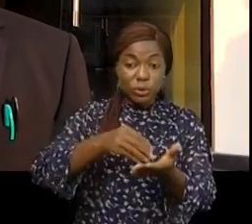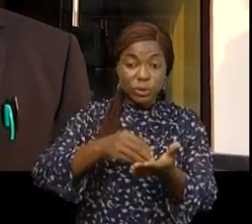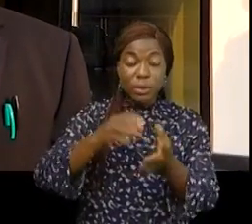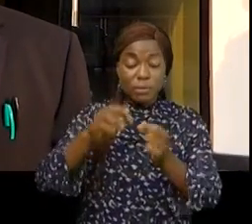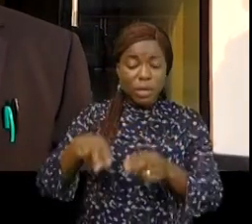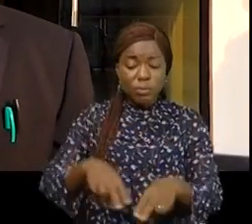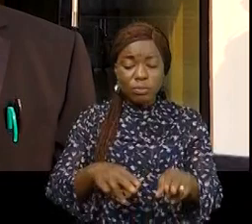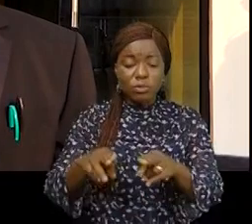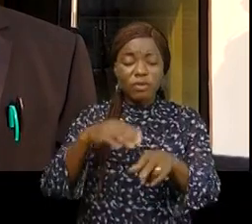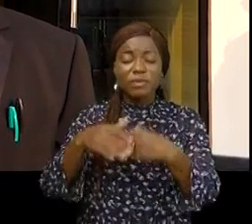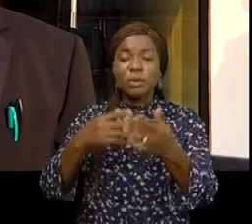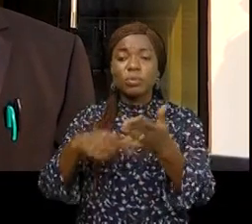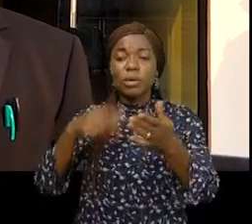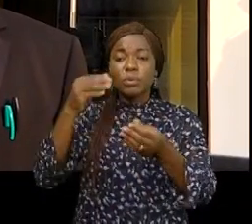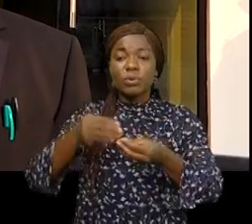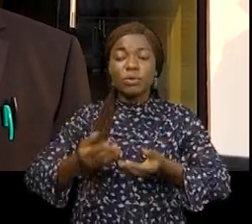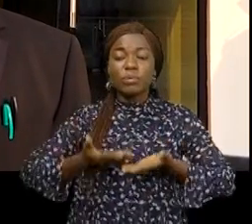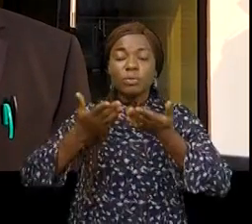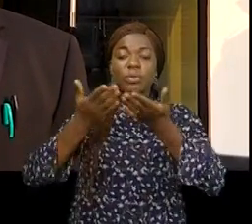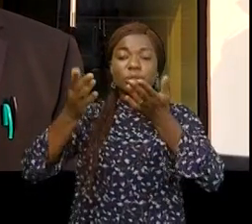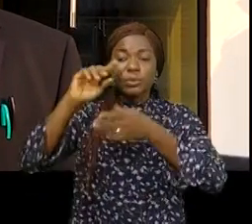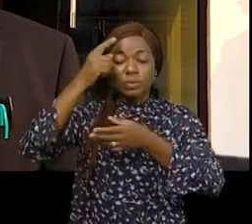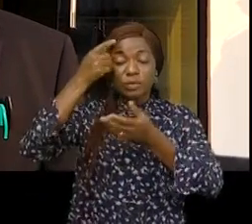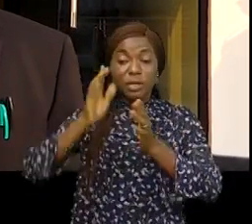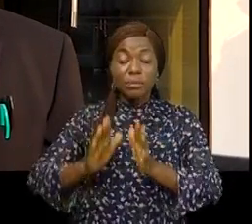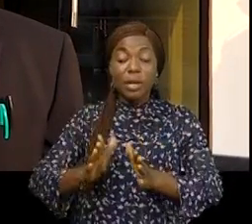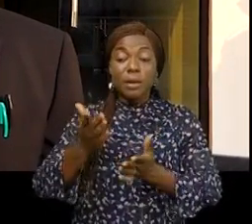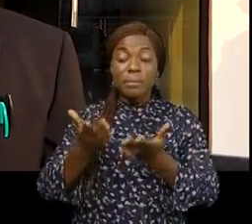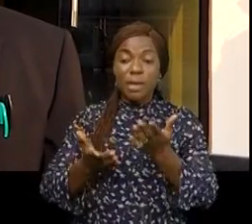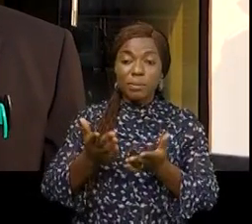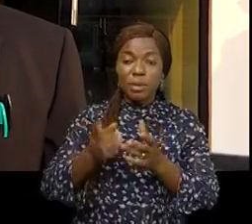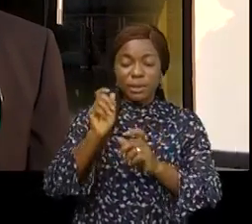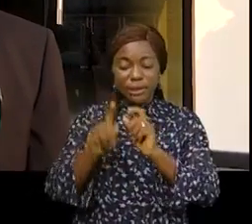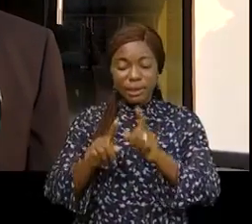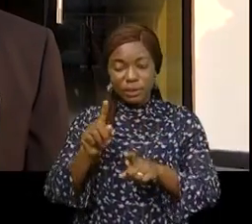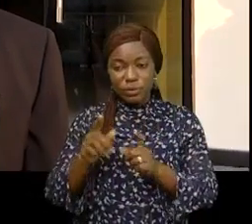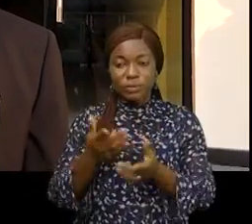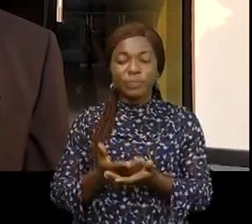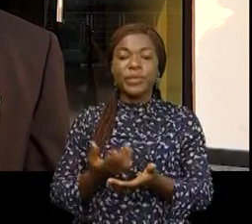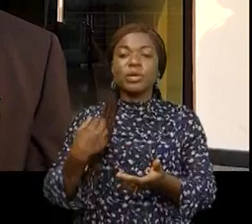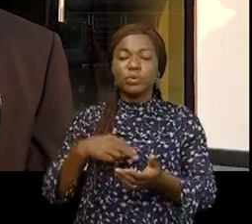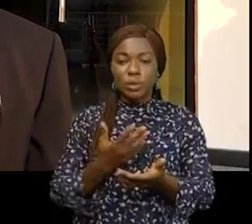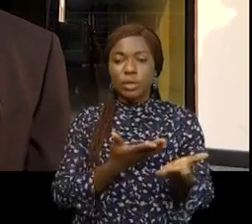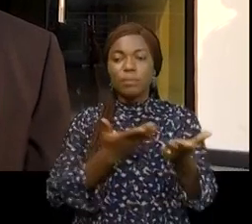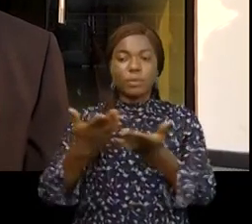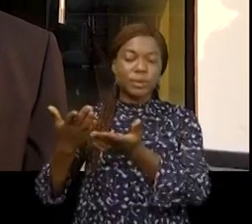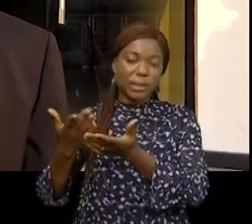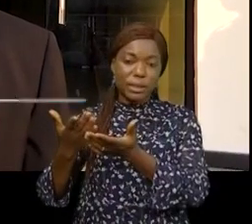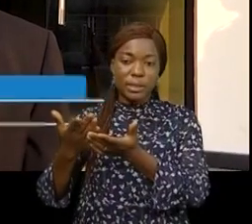stratégies nous pouvons proposer au gouvernement par rapport à cette question. Nous allons apporter quelques